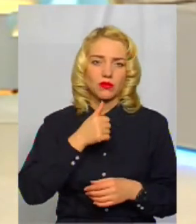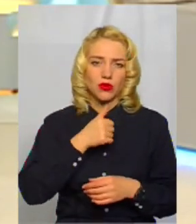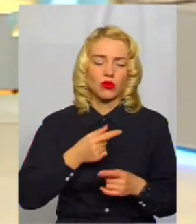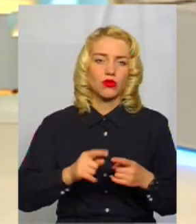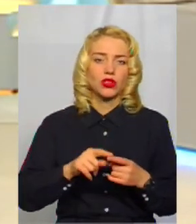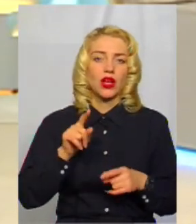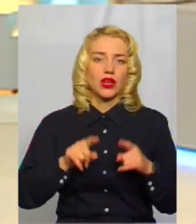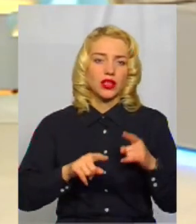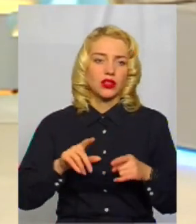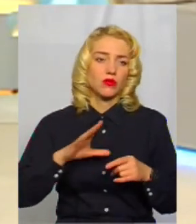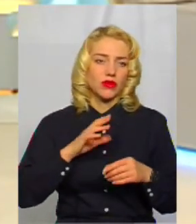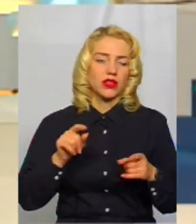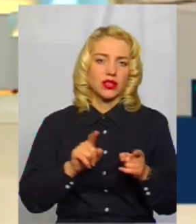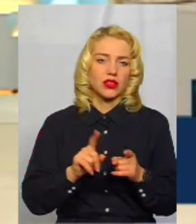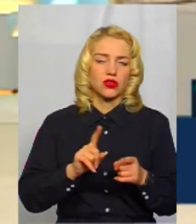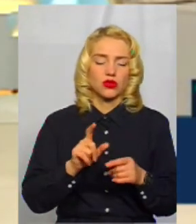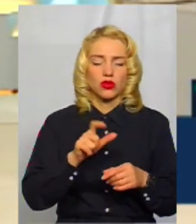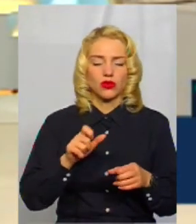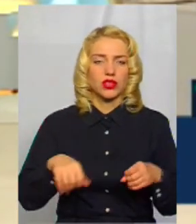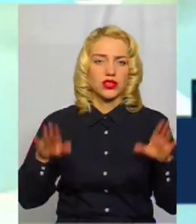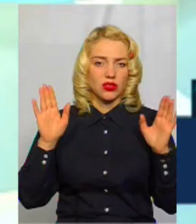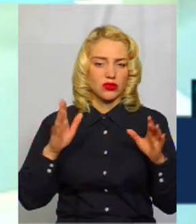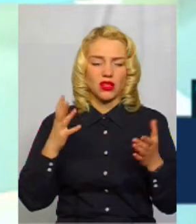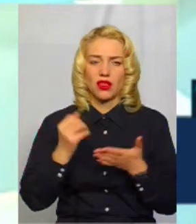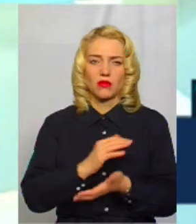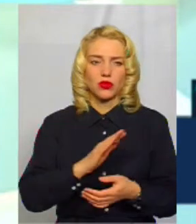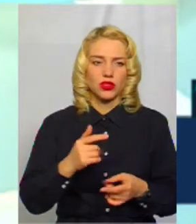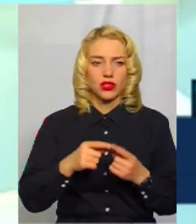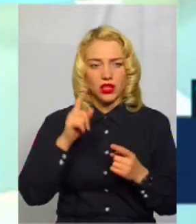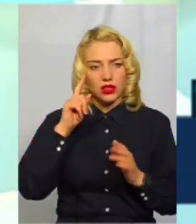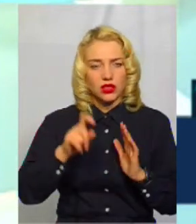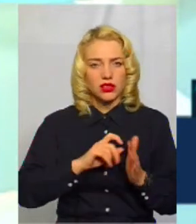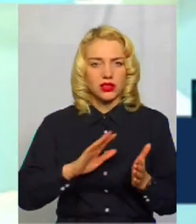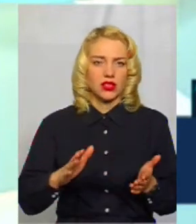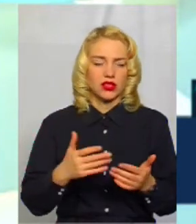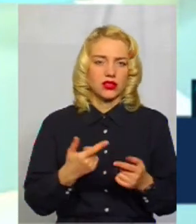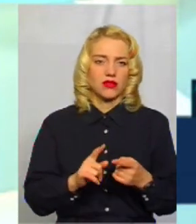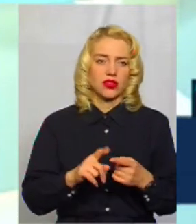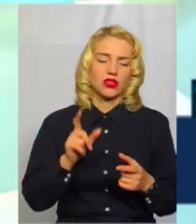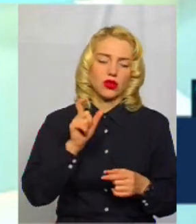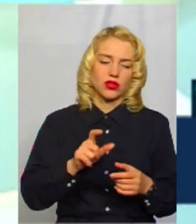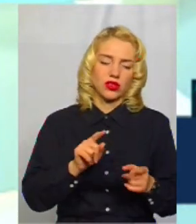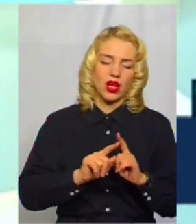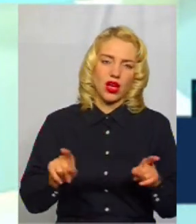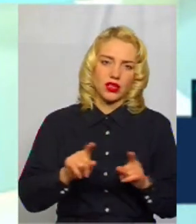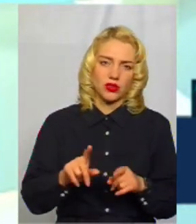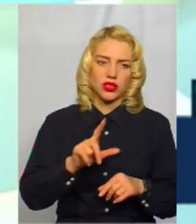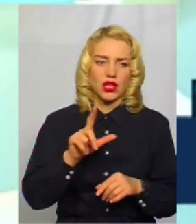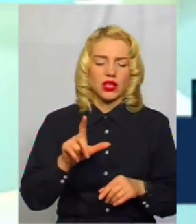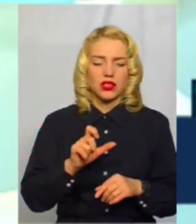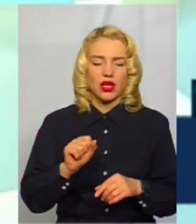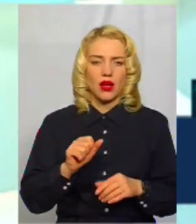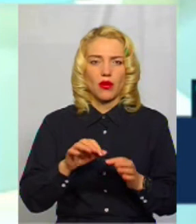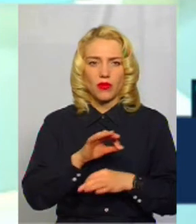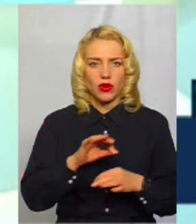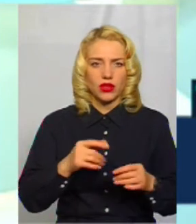вийшло, і люди здаються, там не вийшлося. І ти не можеш дізнатися, людину, каже, ти агітуєш за проєкт, чи вона проголосувала, тому